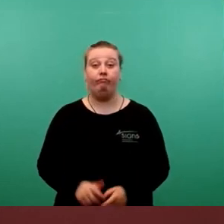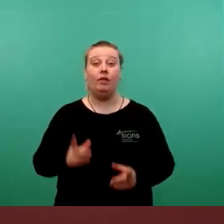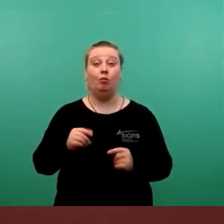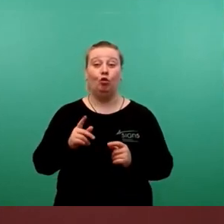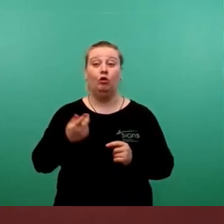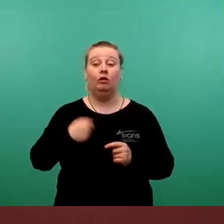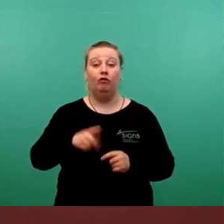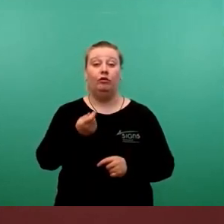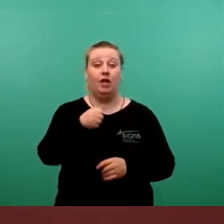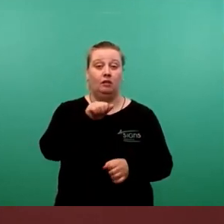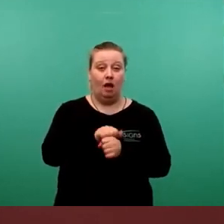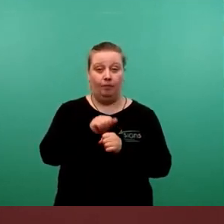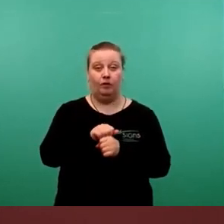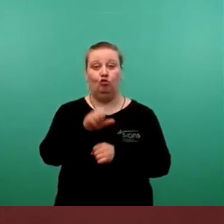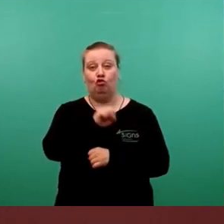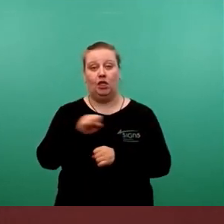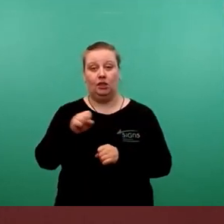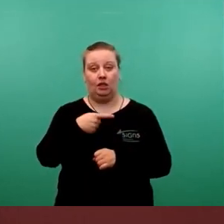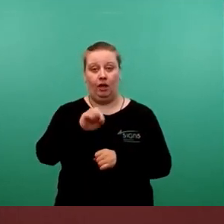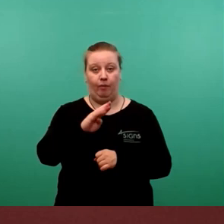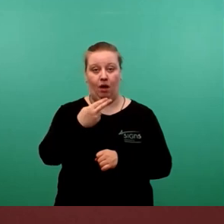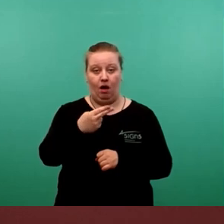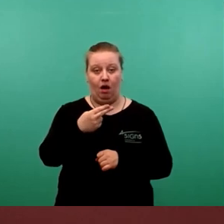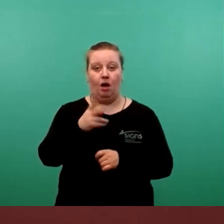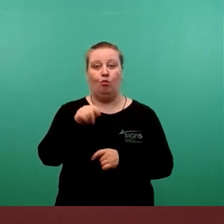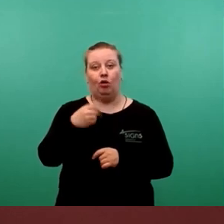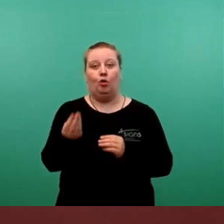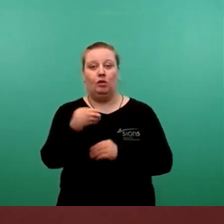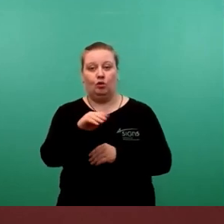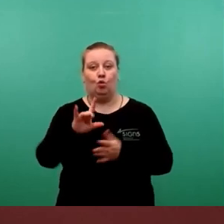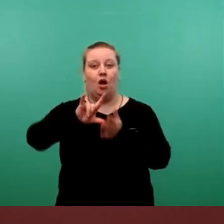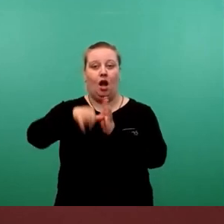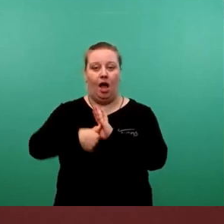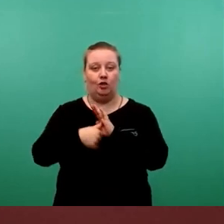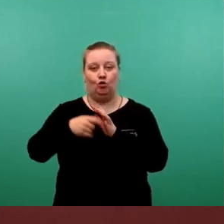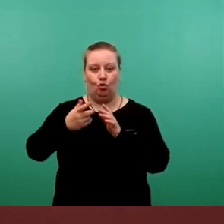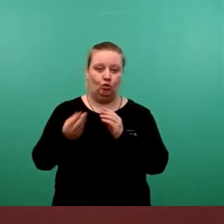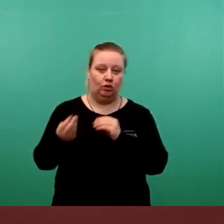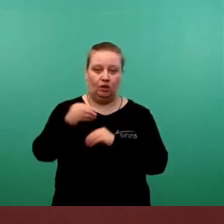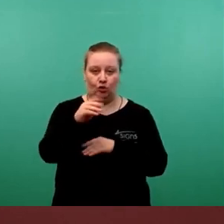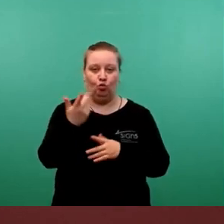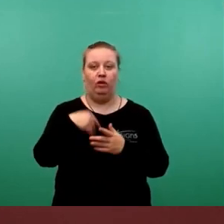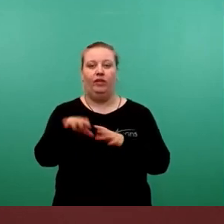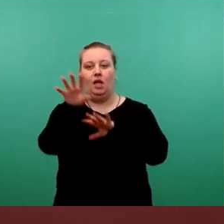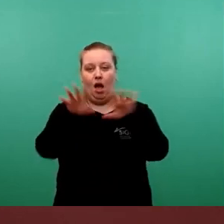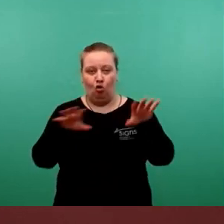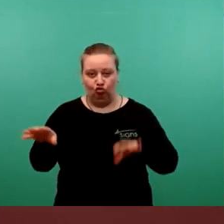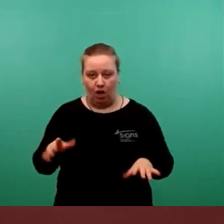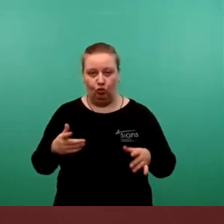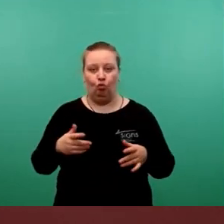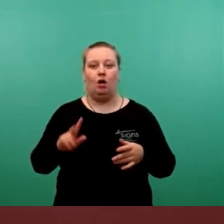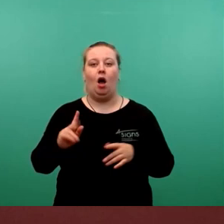Landshauptstadt Dresden und der Stesat GmbH erfolgte die Ergänzung des Leistungsumfangs um die Themen der Ausstattung, ebenfalls notwendiger